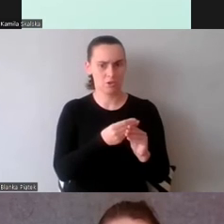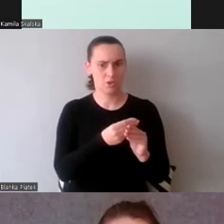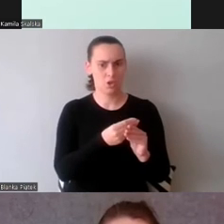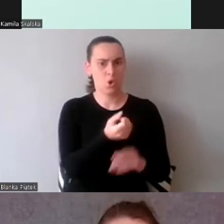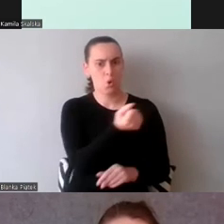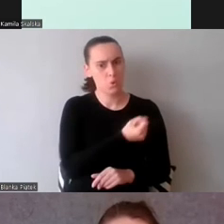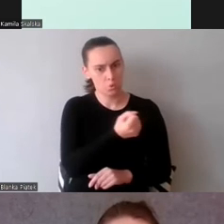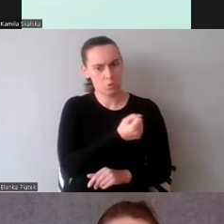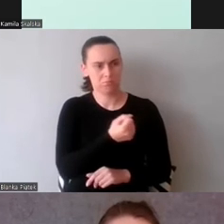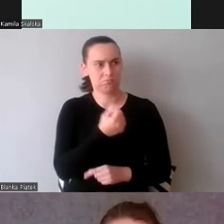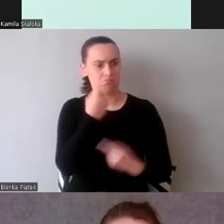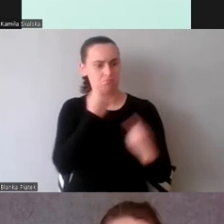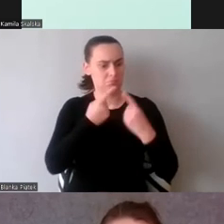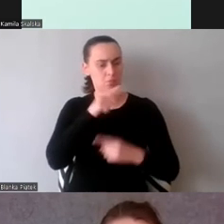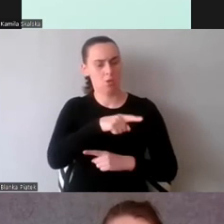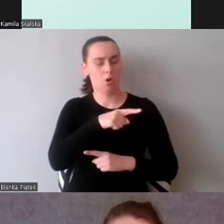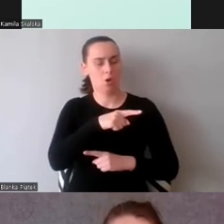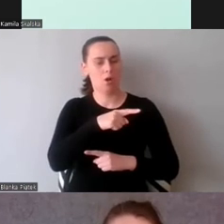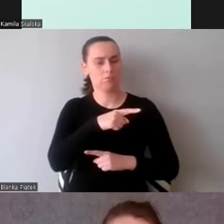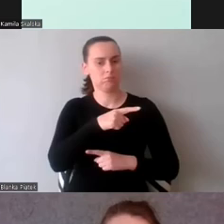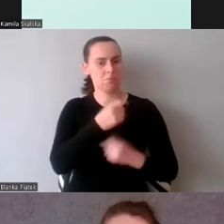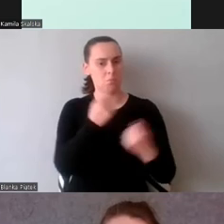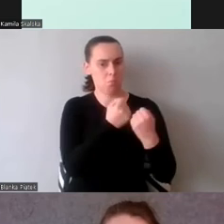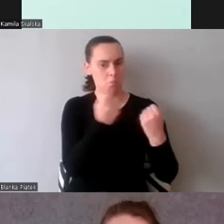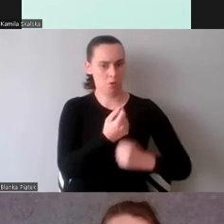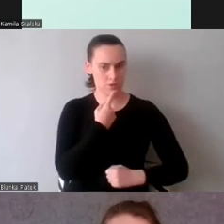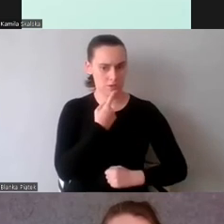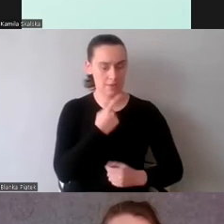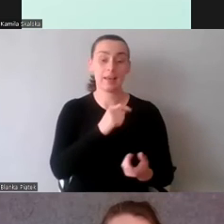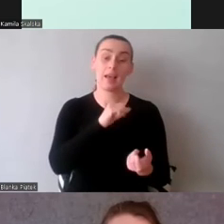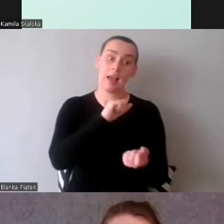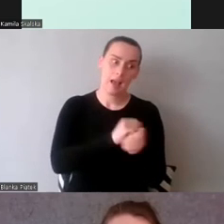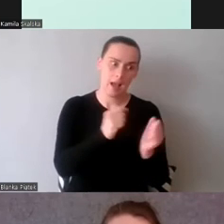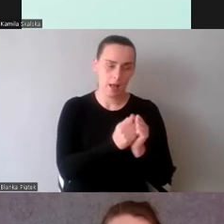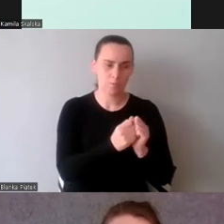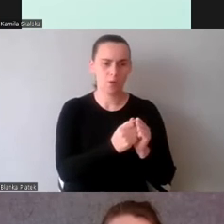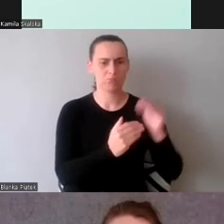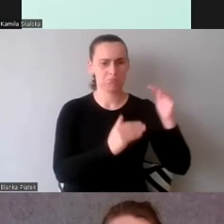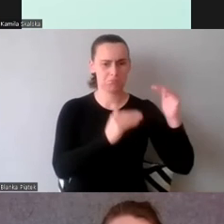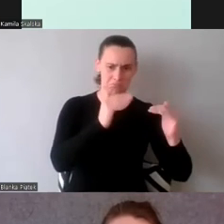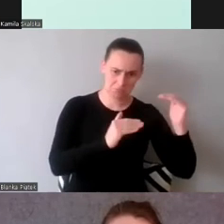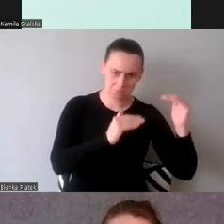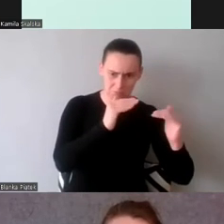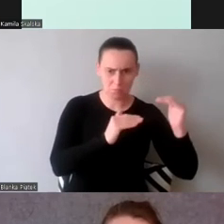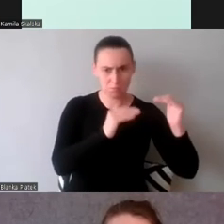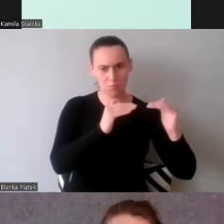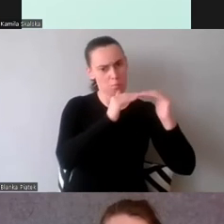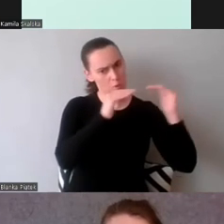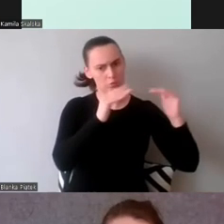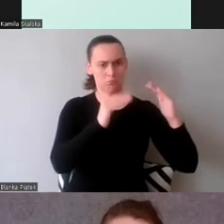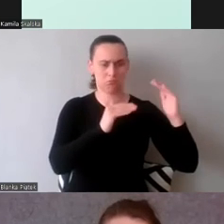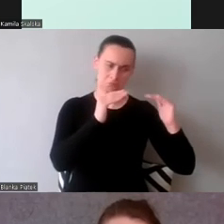najsilniejszy lub, że ich języki są zrównoważone, jeśli chodzi o poziom języka.